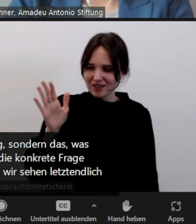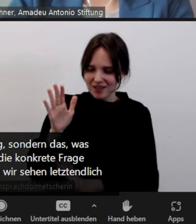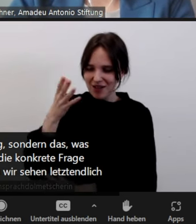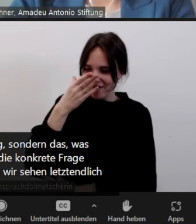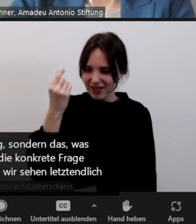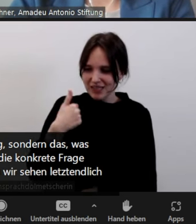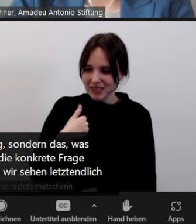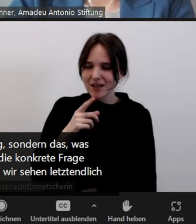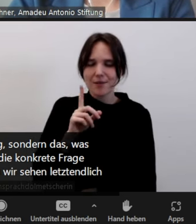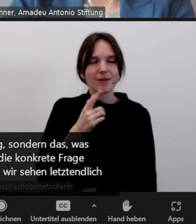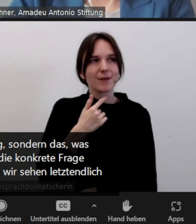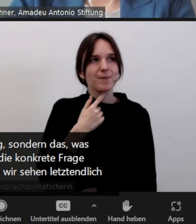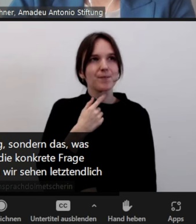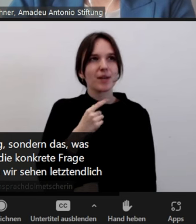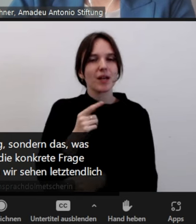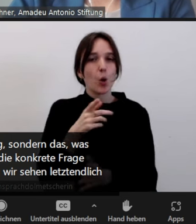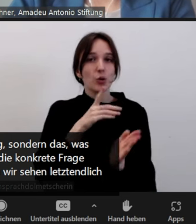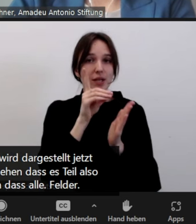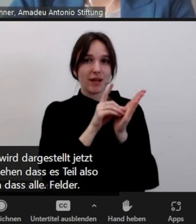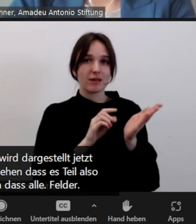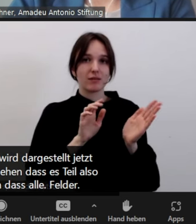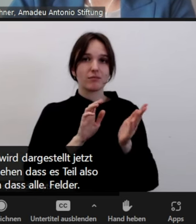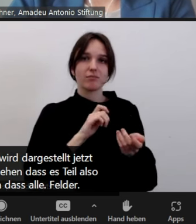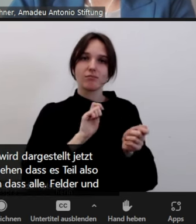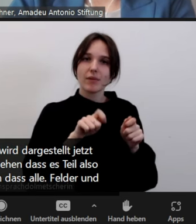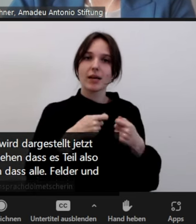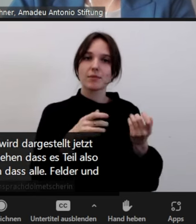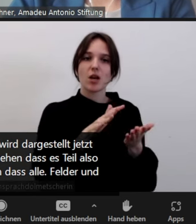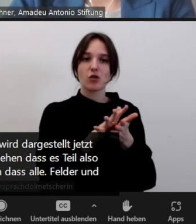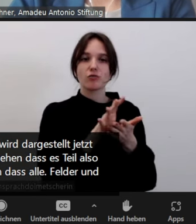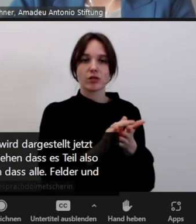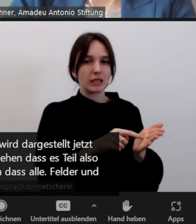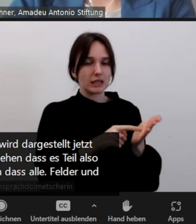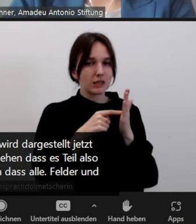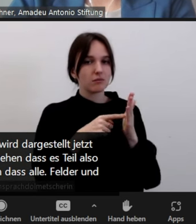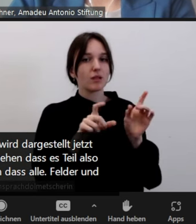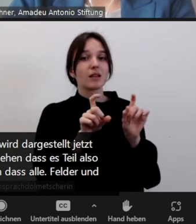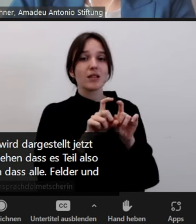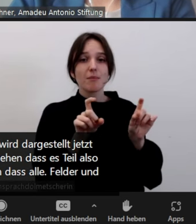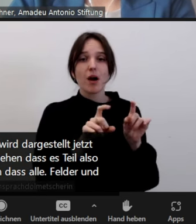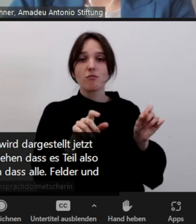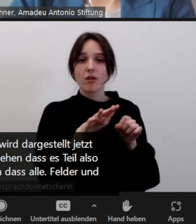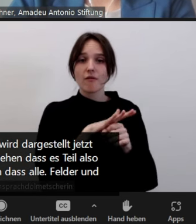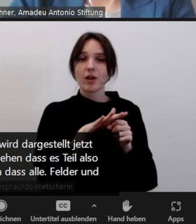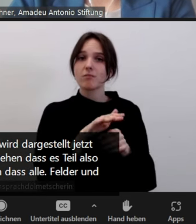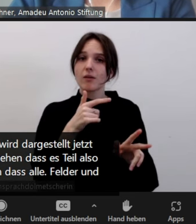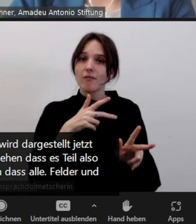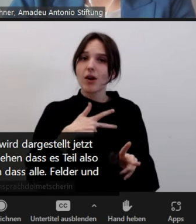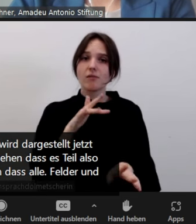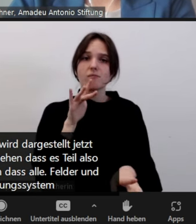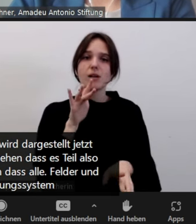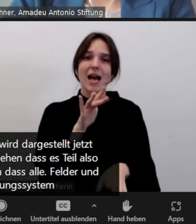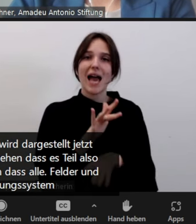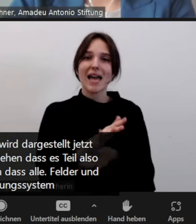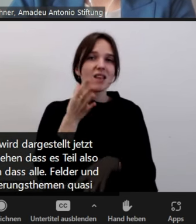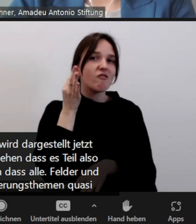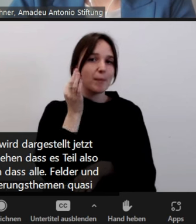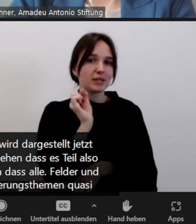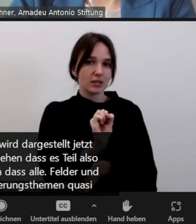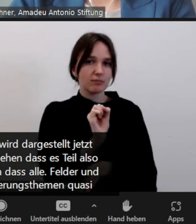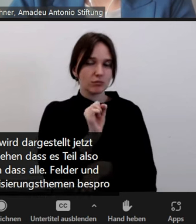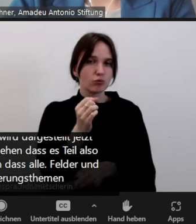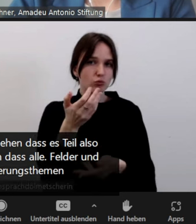dass alle Felder und Themen, die aktuell als antifeministische Mobilisierungsthemen quasi